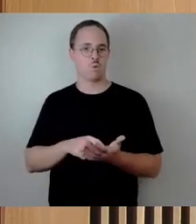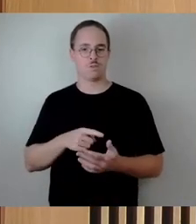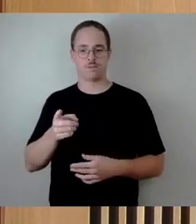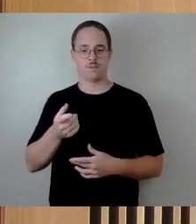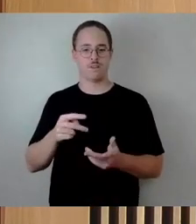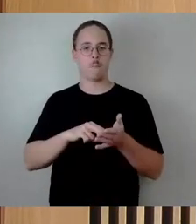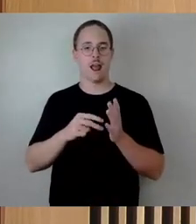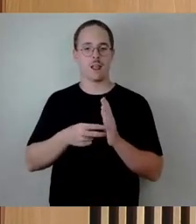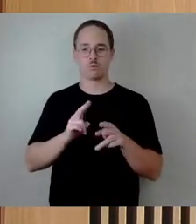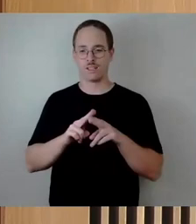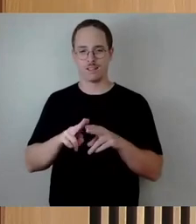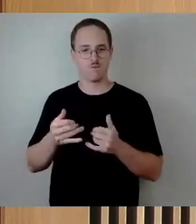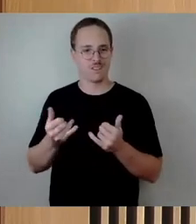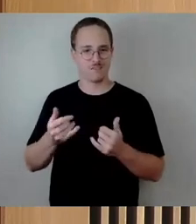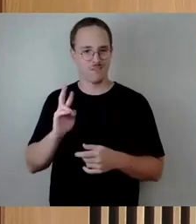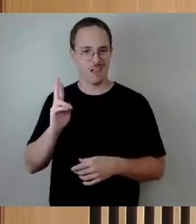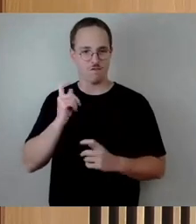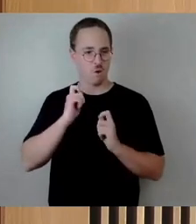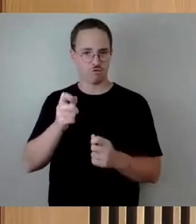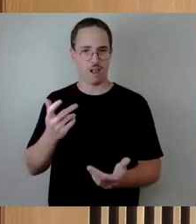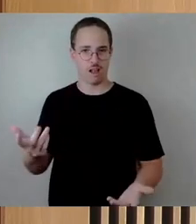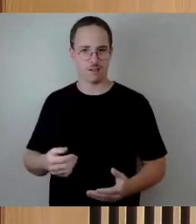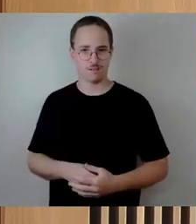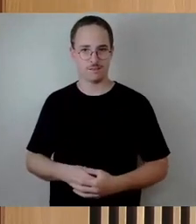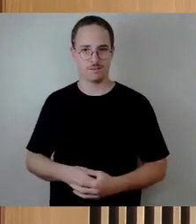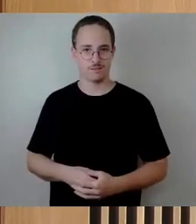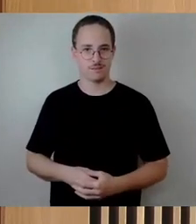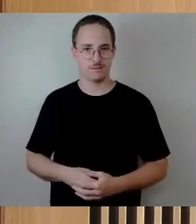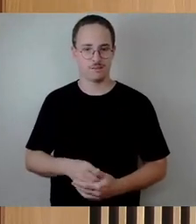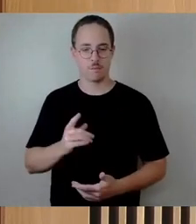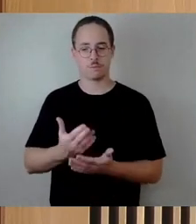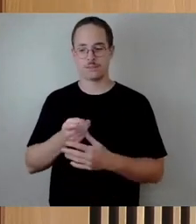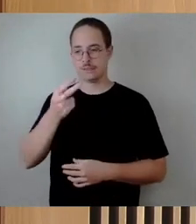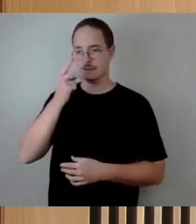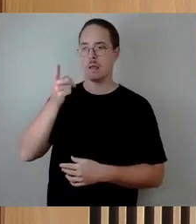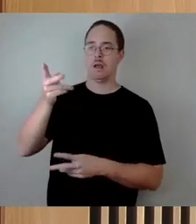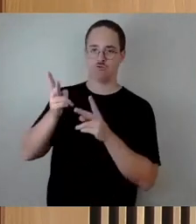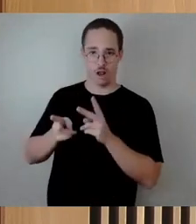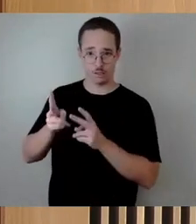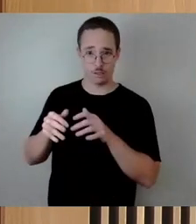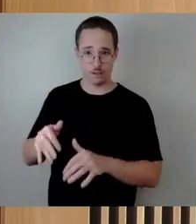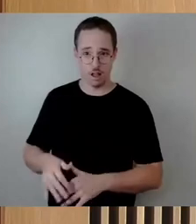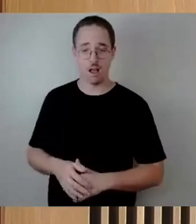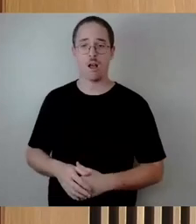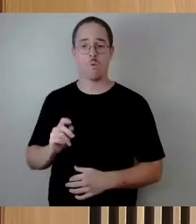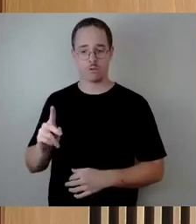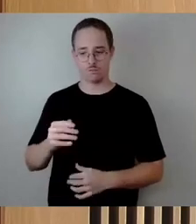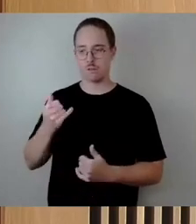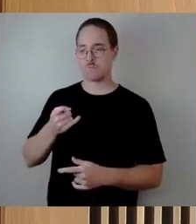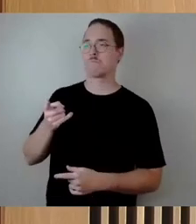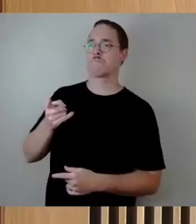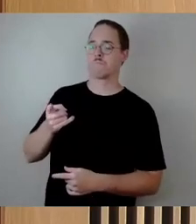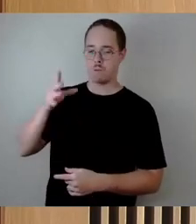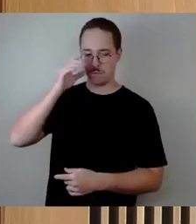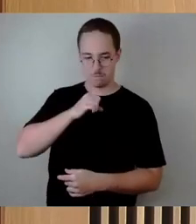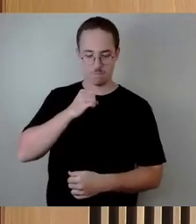sich, wann auch im Lichte der Schäden und der Sanierungsbedürftigkeit was passieren muss. Ich kann mich in dem